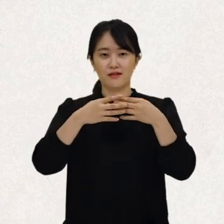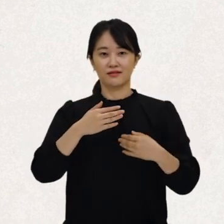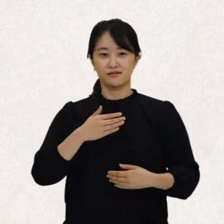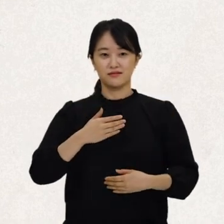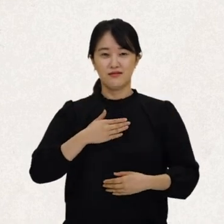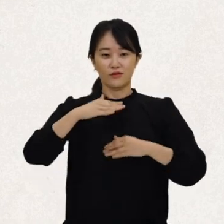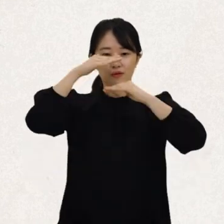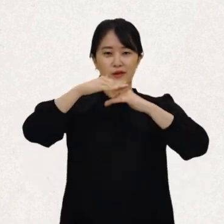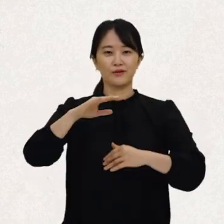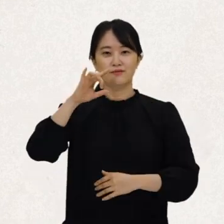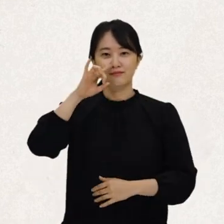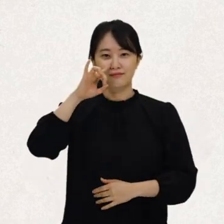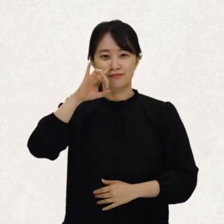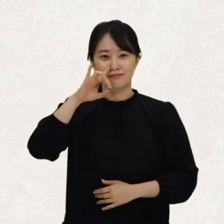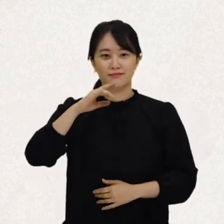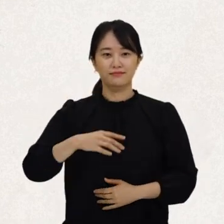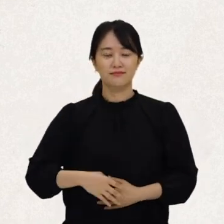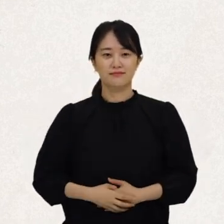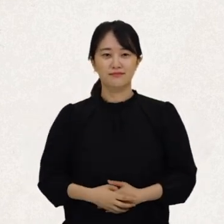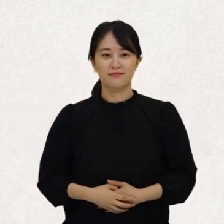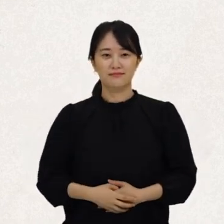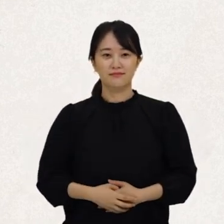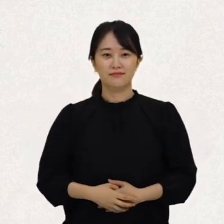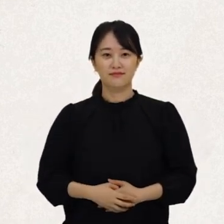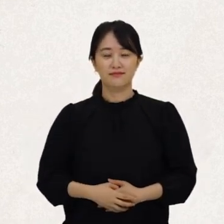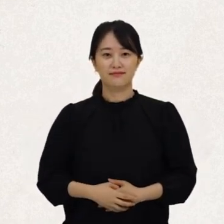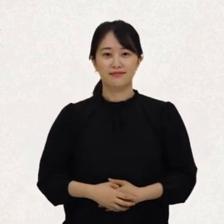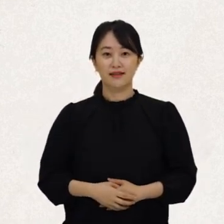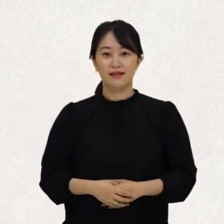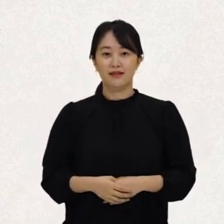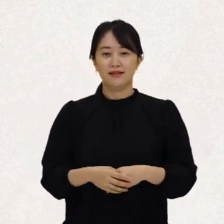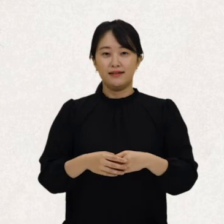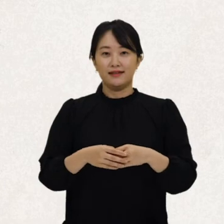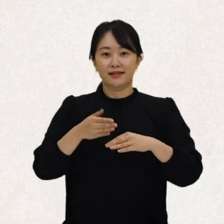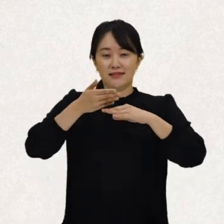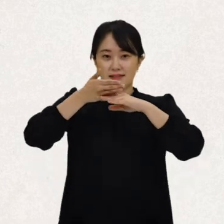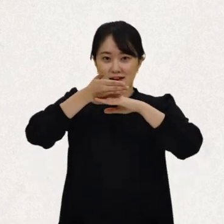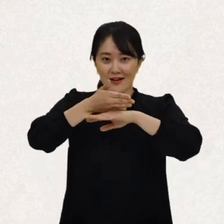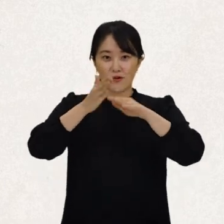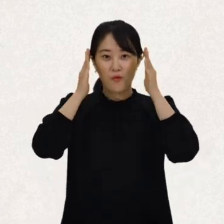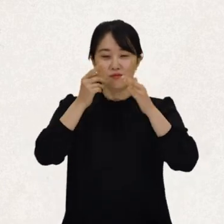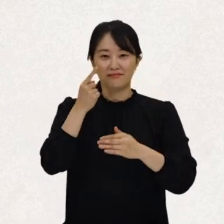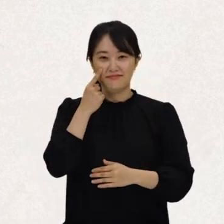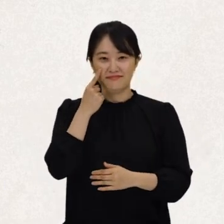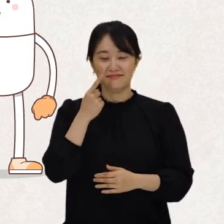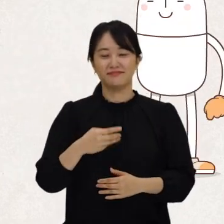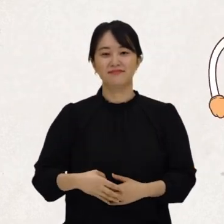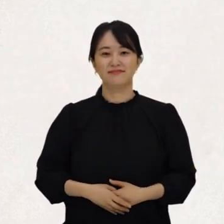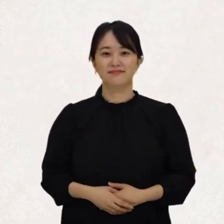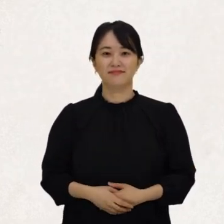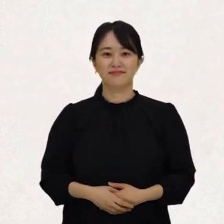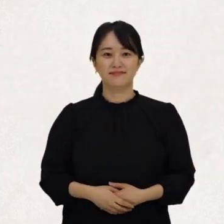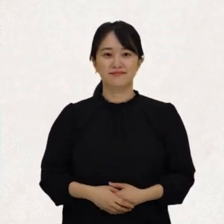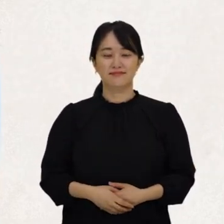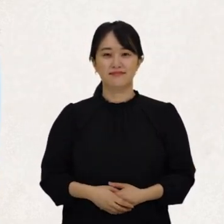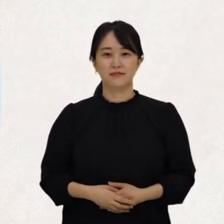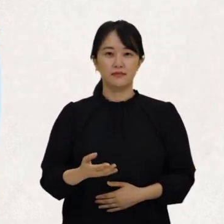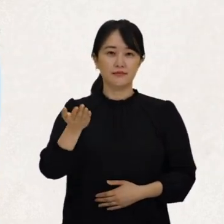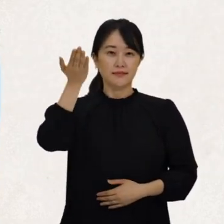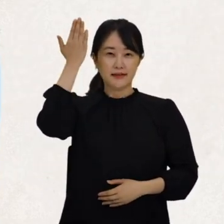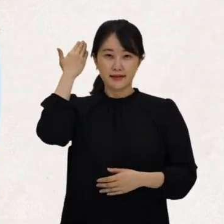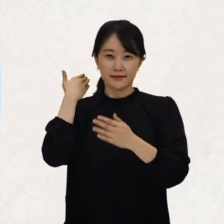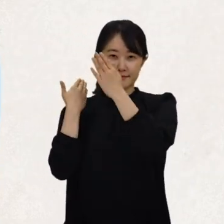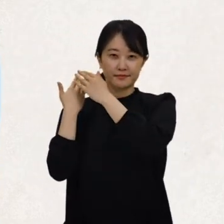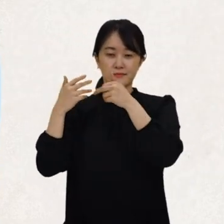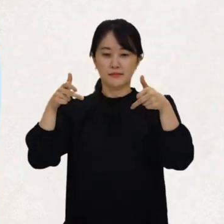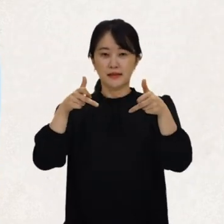내용이 무척 궁금해요. 네, 그럼 하나씩 차근차근 살펴보도록 해요. 과거의